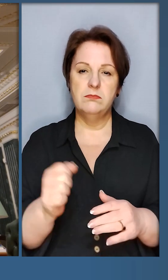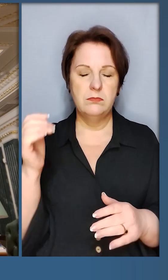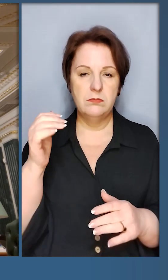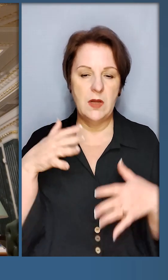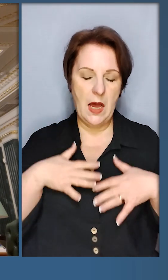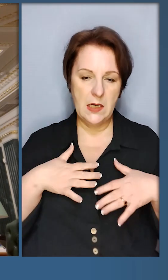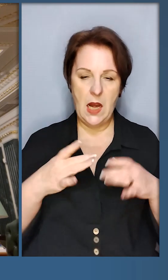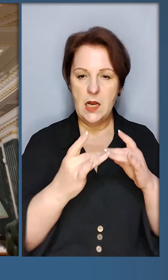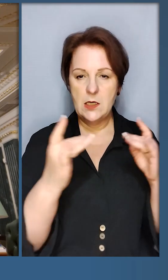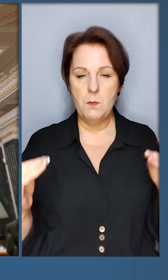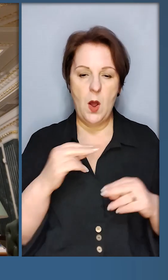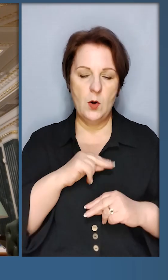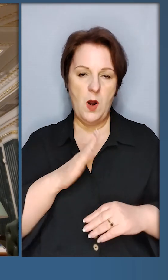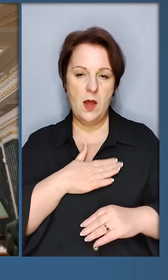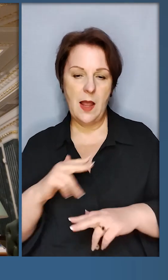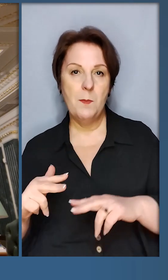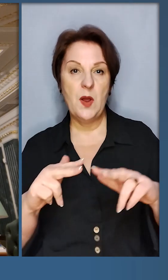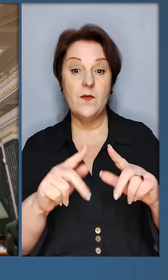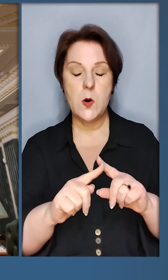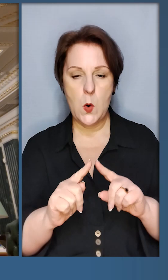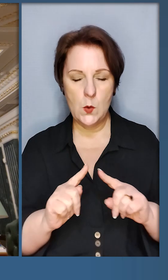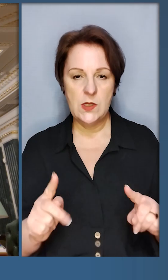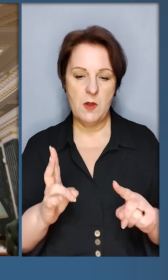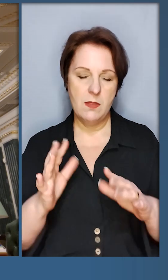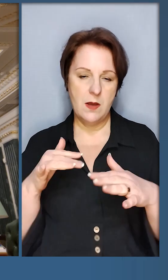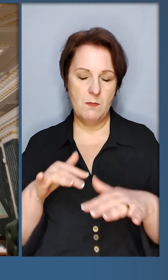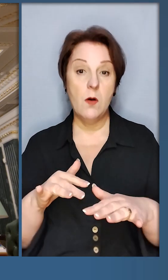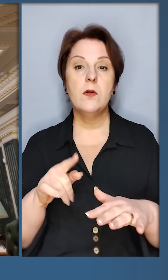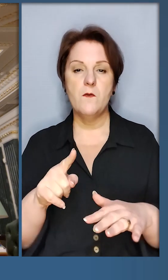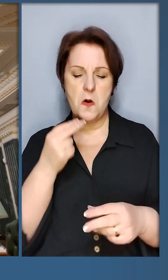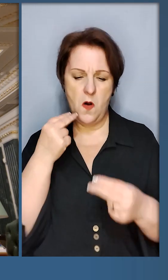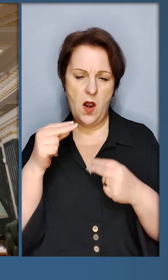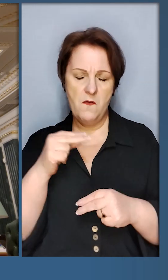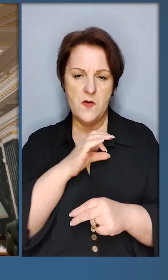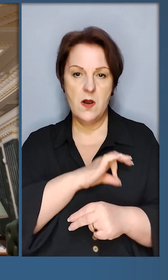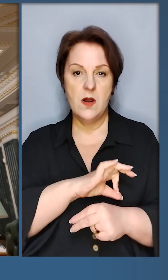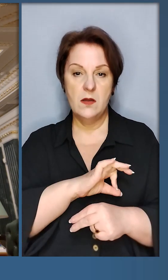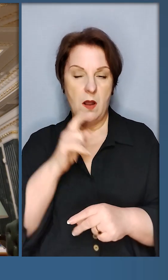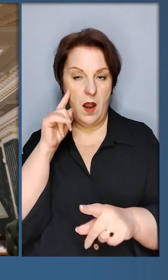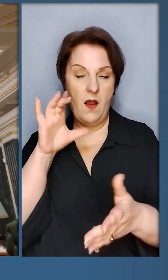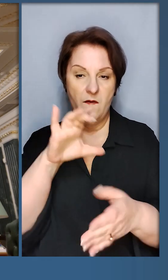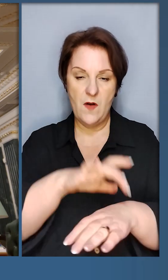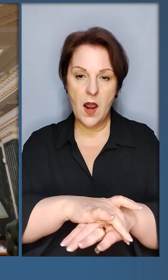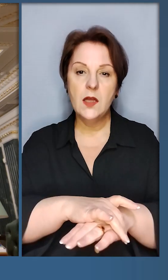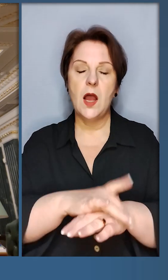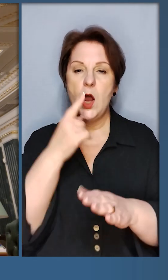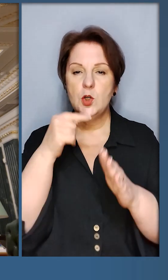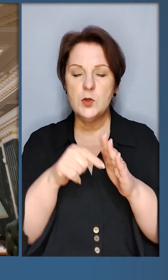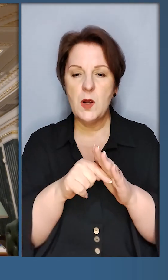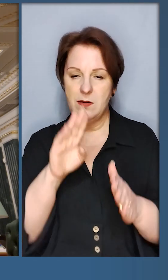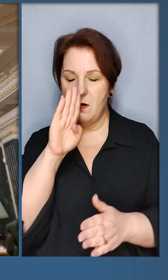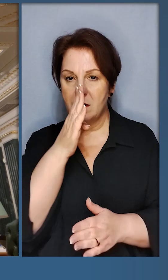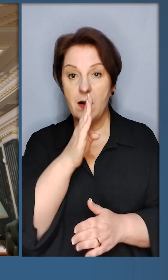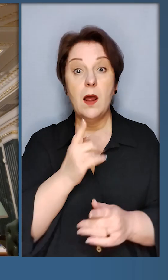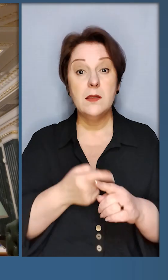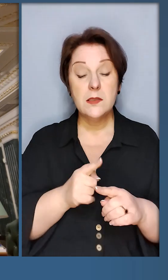про роботу наших безпілотників, особливих, зокрема, на морі. Вони ефективно виявляють шпигунів і зрадників. І